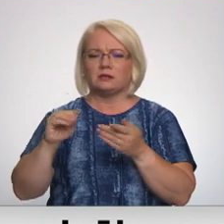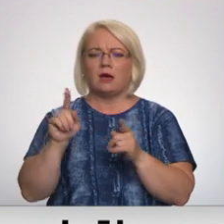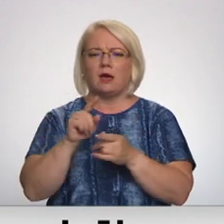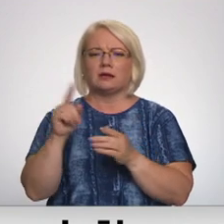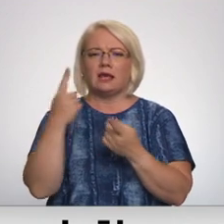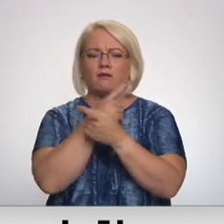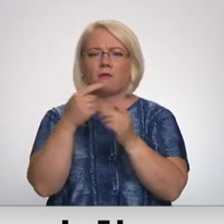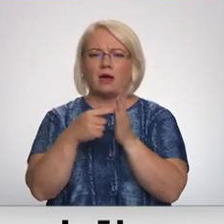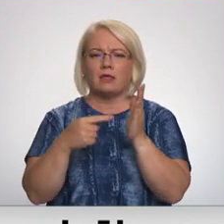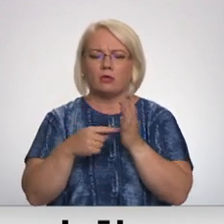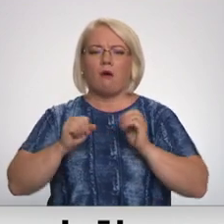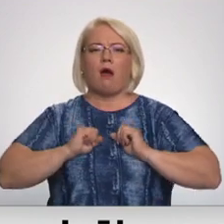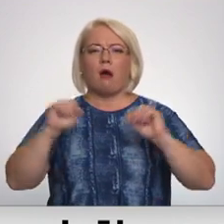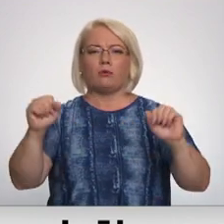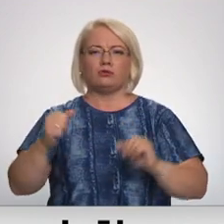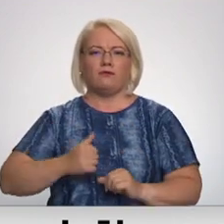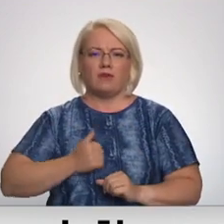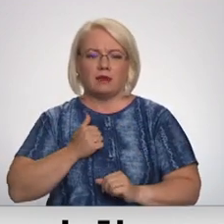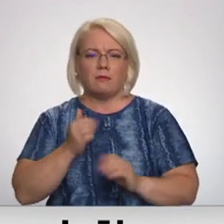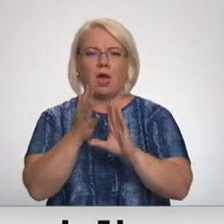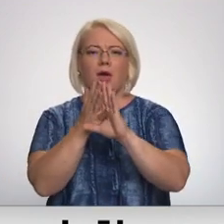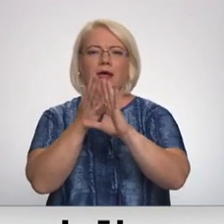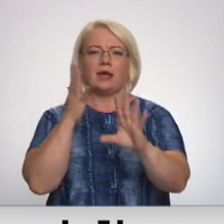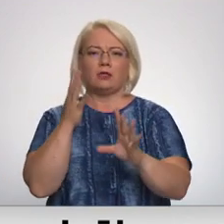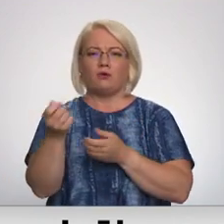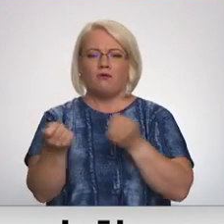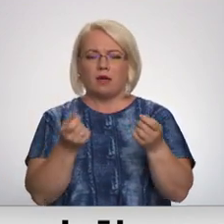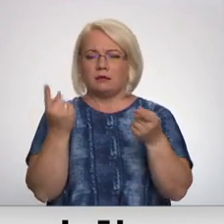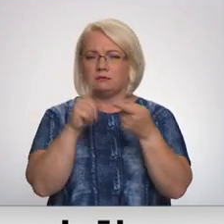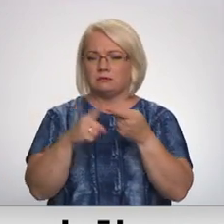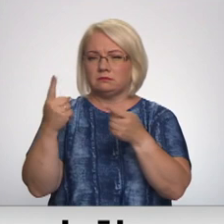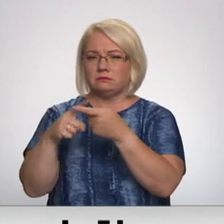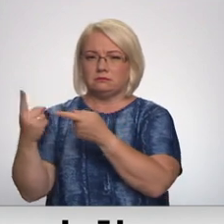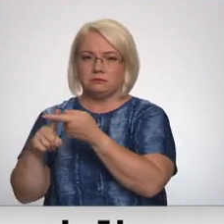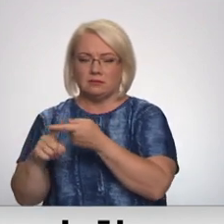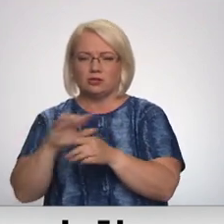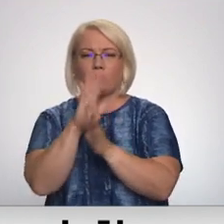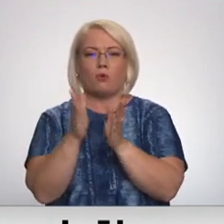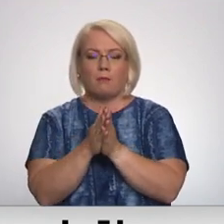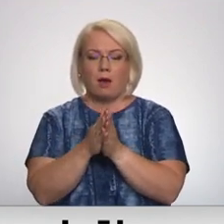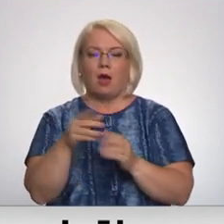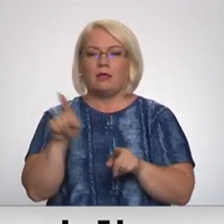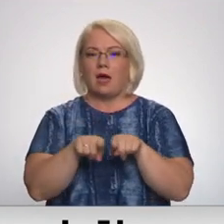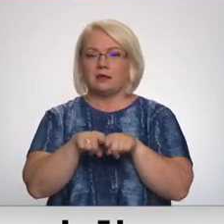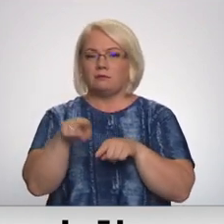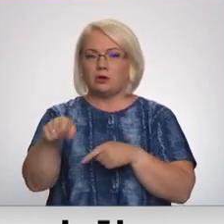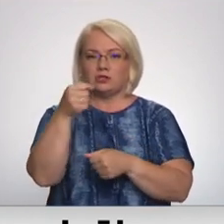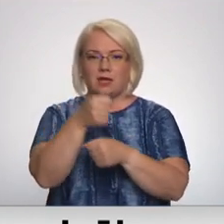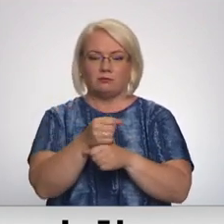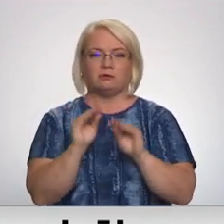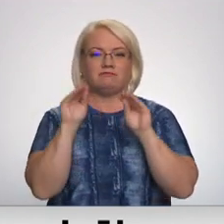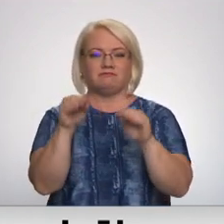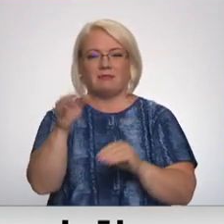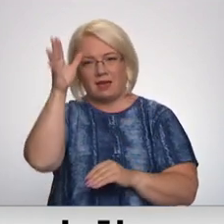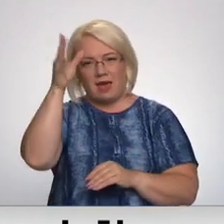apdrošināšanas kompānijām, rindu, vadība, viss tas kopums. Tādi pat termināļi šonēļ tiks uzstādīt arī stacionāra